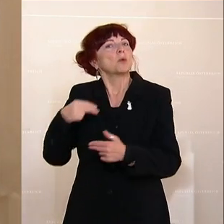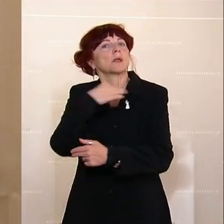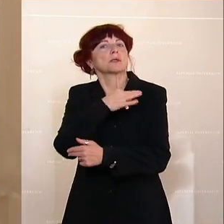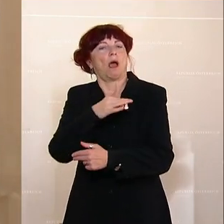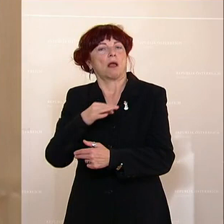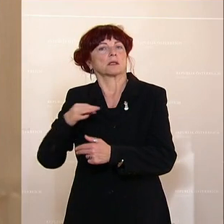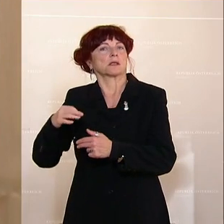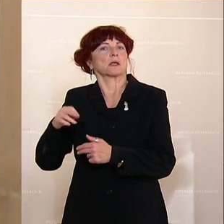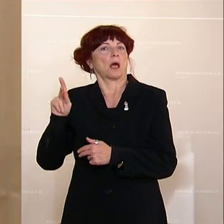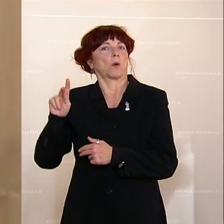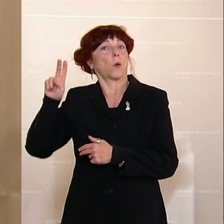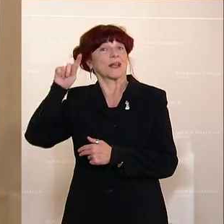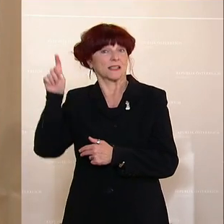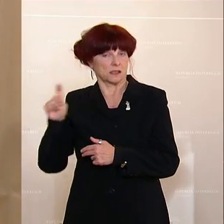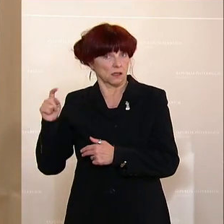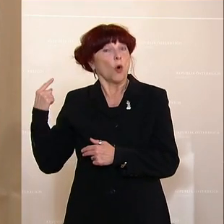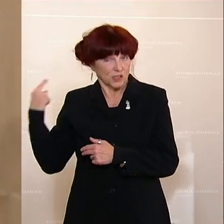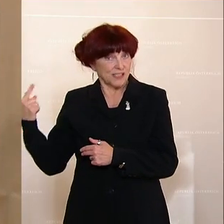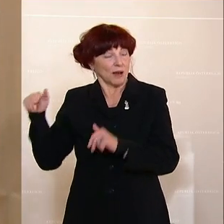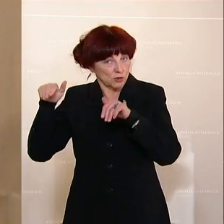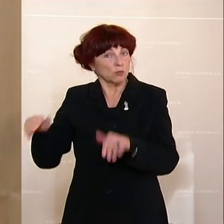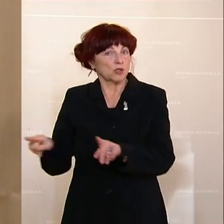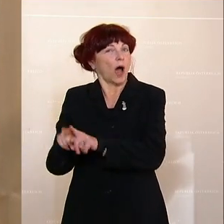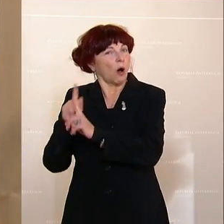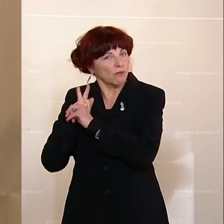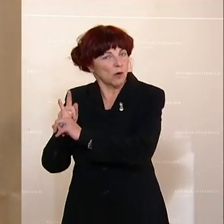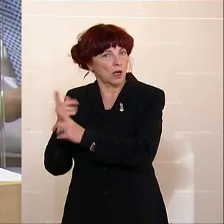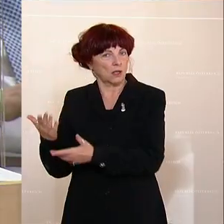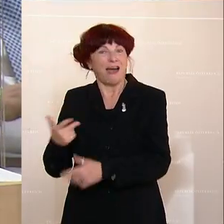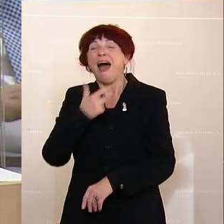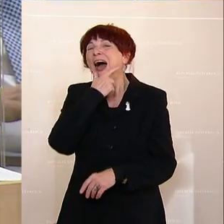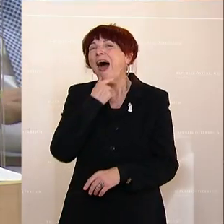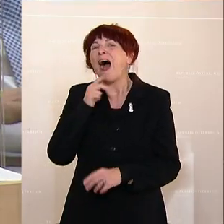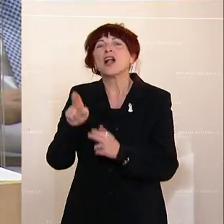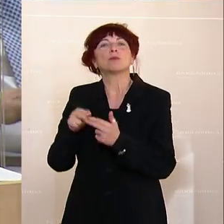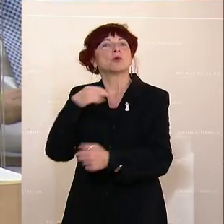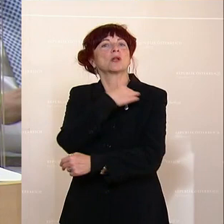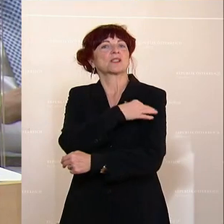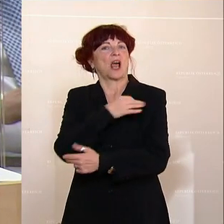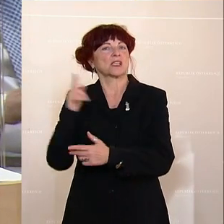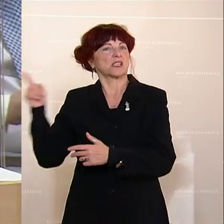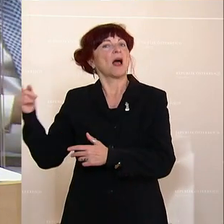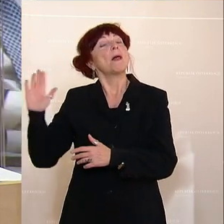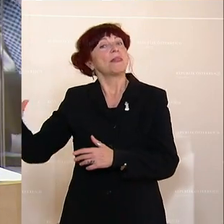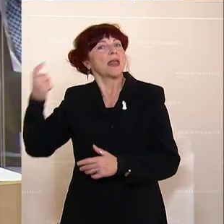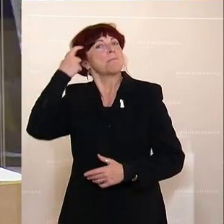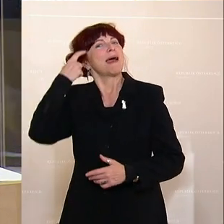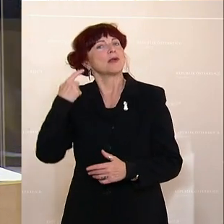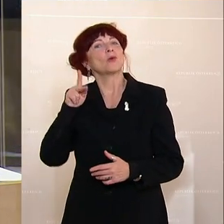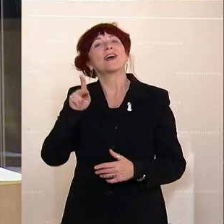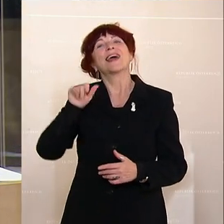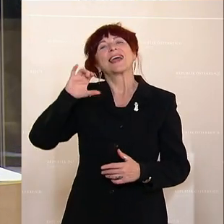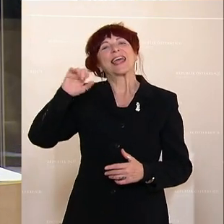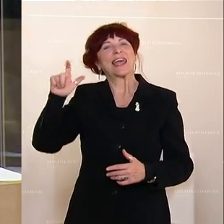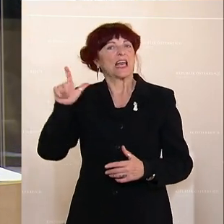auch an sich selbst anlegen. Und Herr Altbundeskanzler Kurz, können Sie sich auch erinnern, warum Herbert Kickl aus Ihrer Sicht zurücktreten musste? Weil